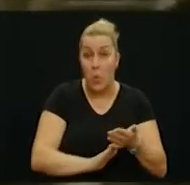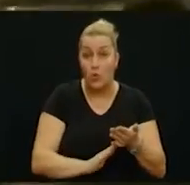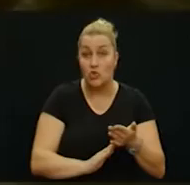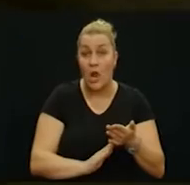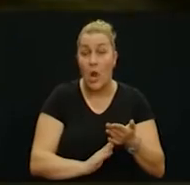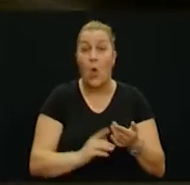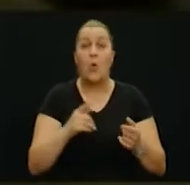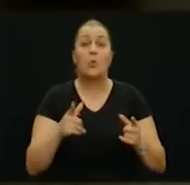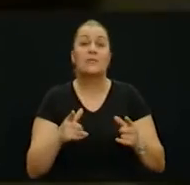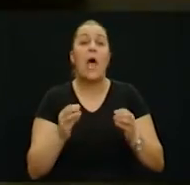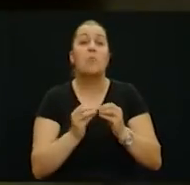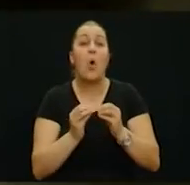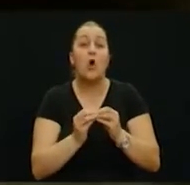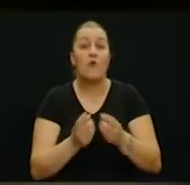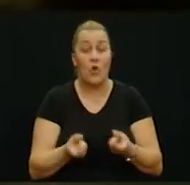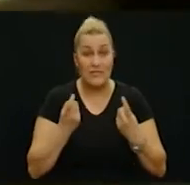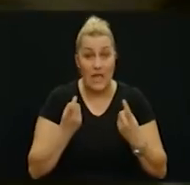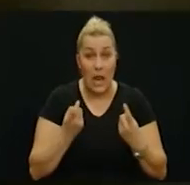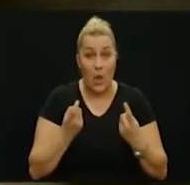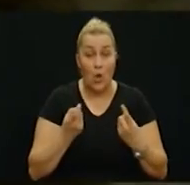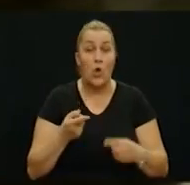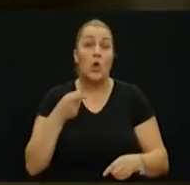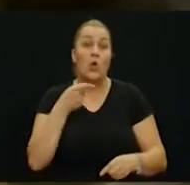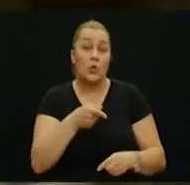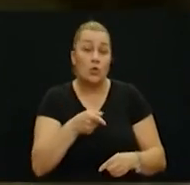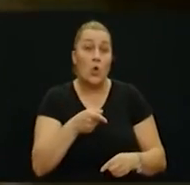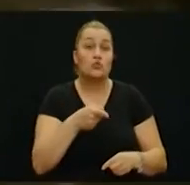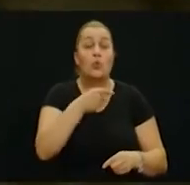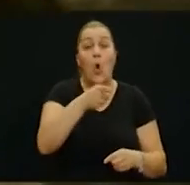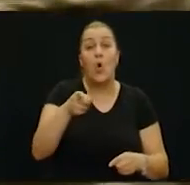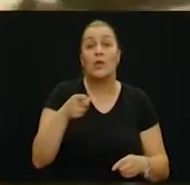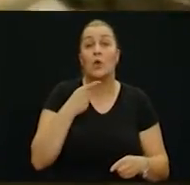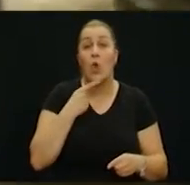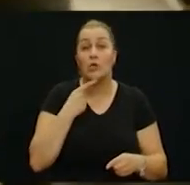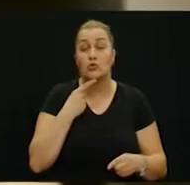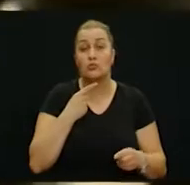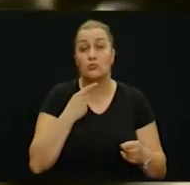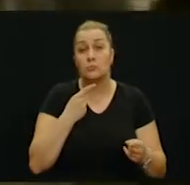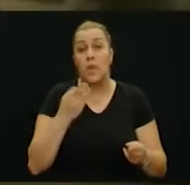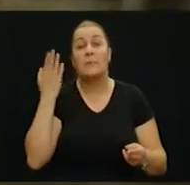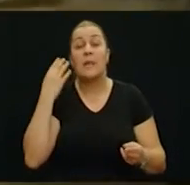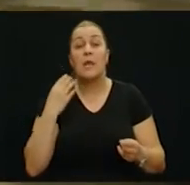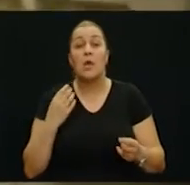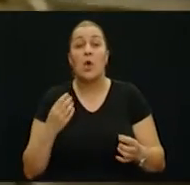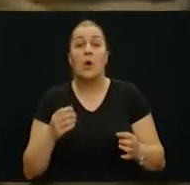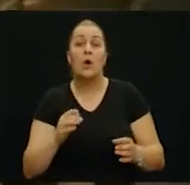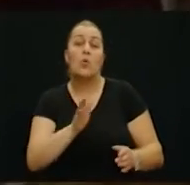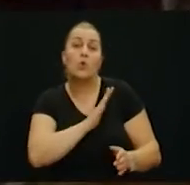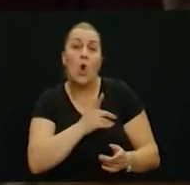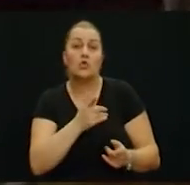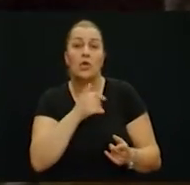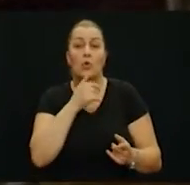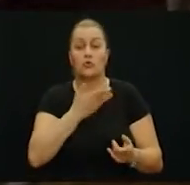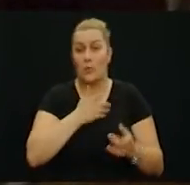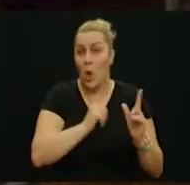sa Borovu selom. Znači, to su oni koji su, recimo, bili ugroženi,